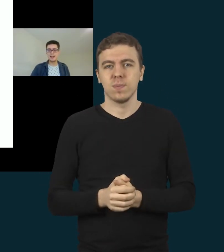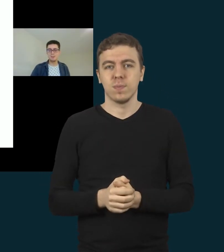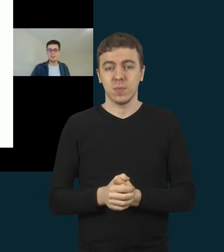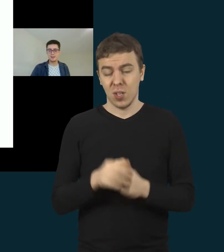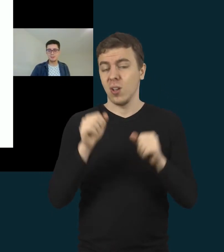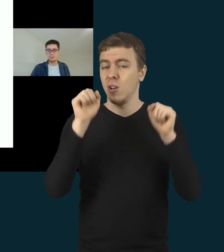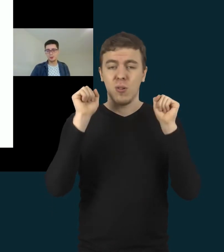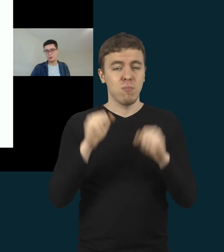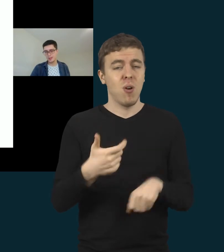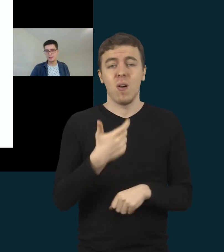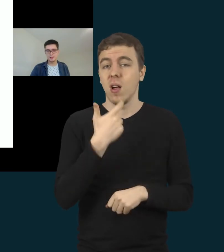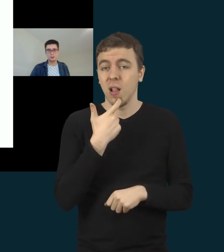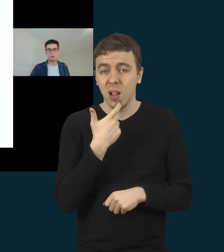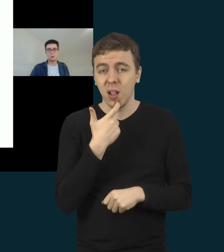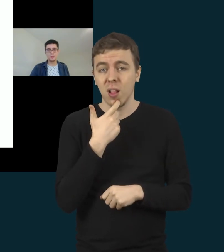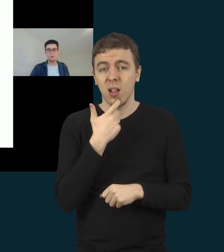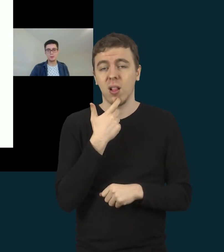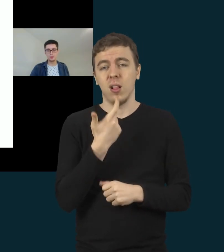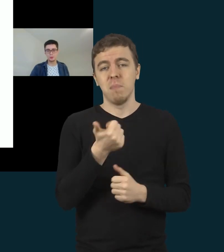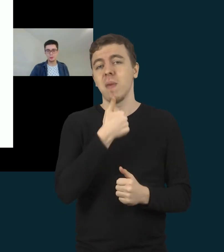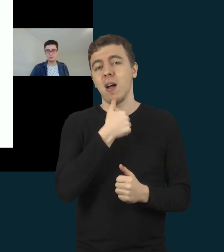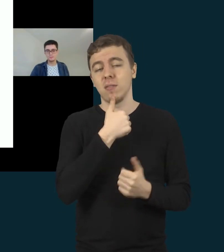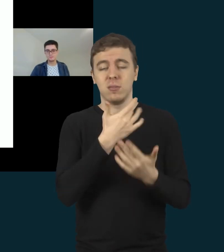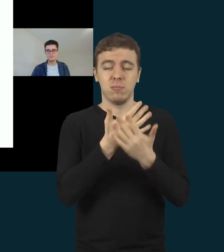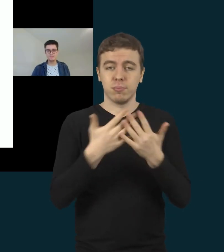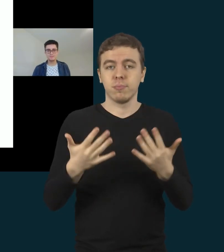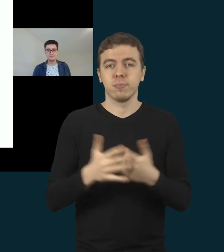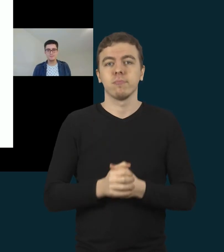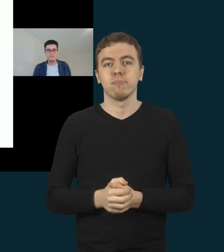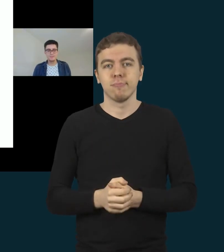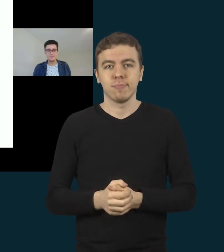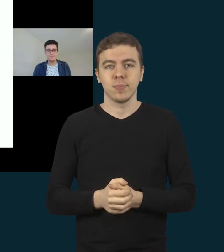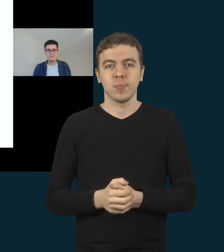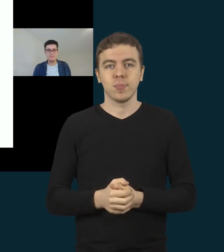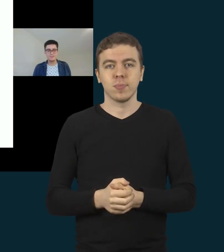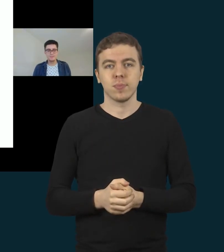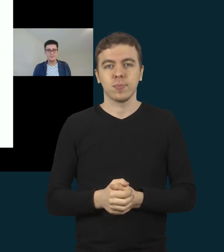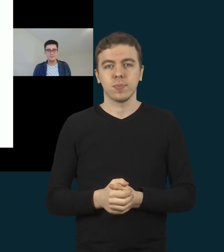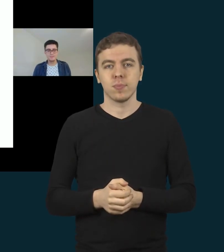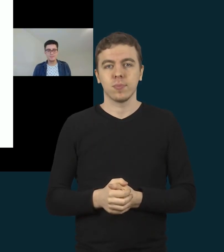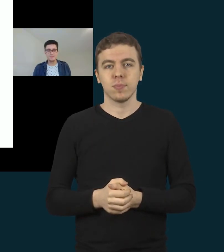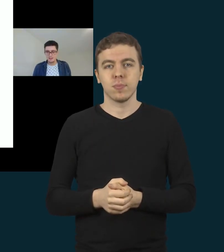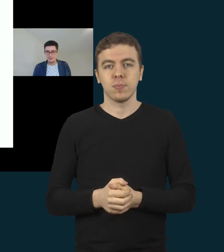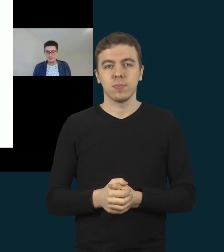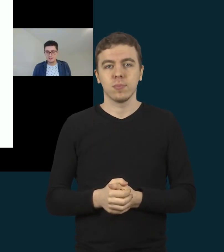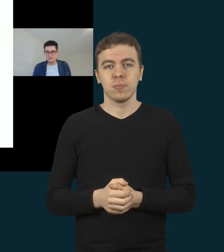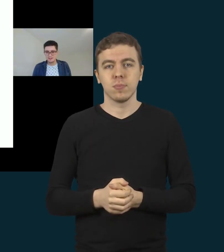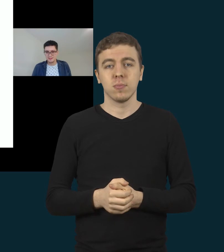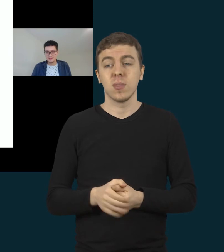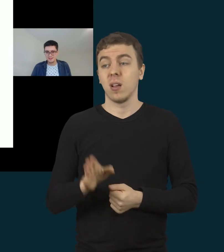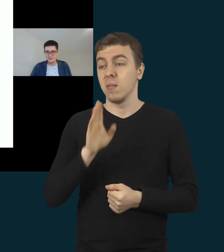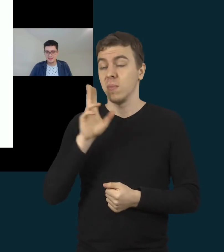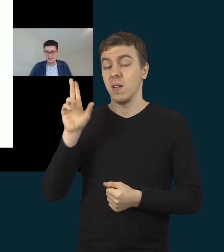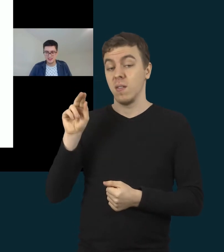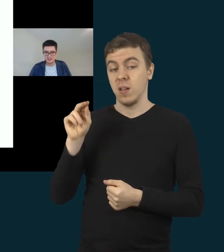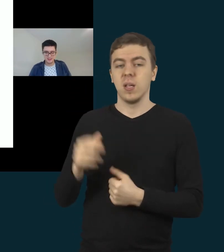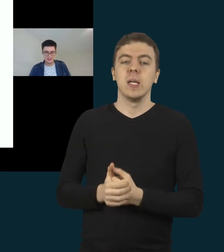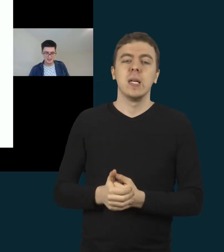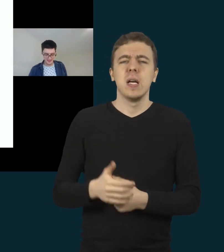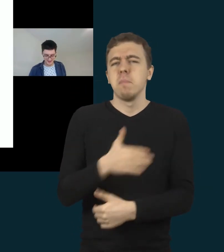galima ten pažiūrėti kažkokių pavyzdžių. Tai mes galbaigiam tuo, kad